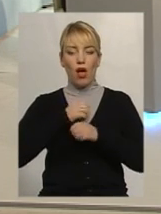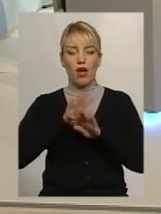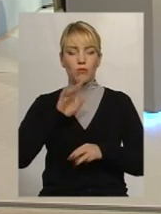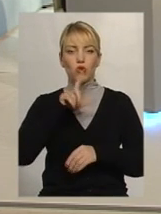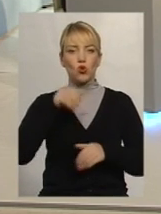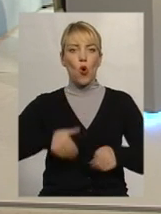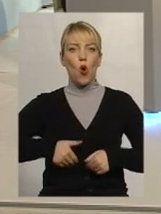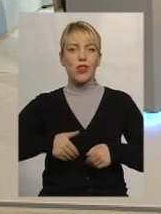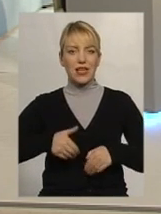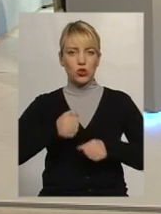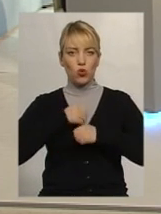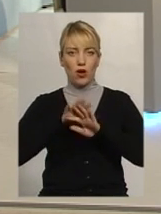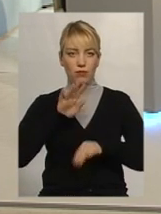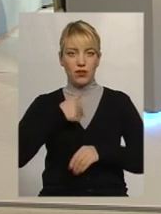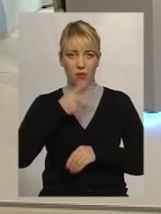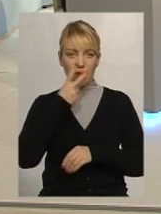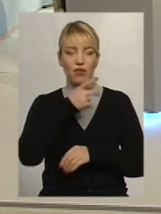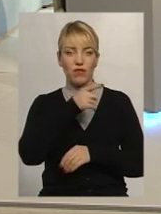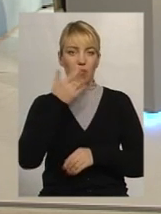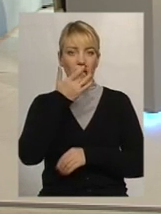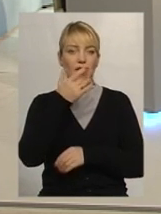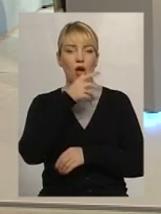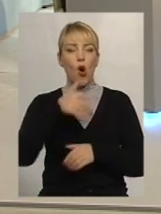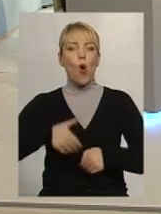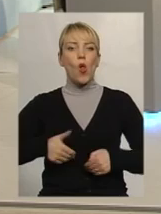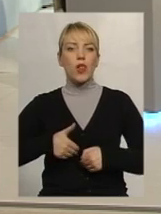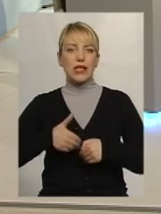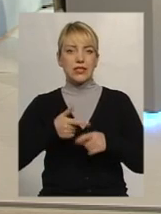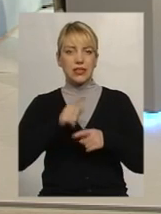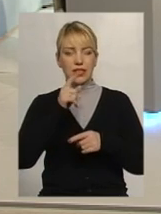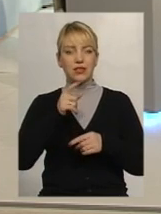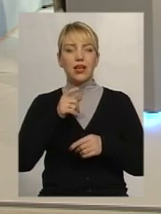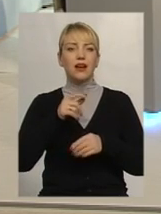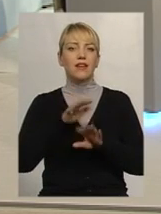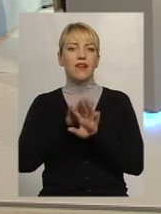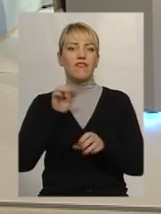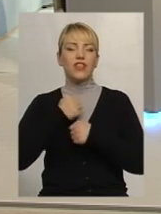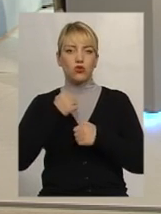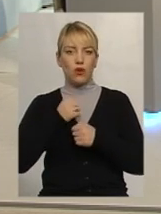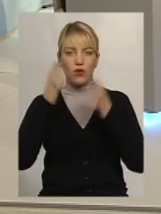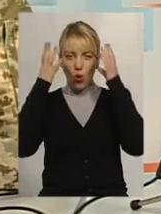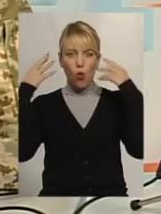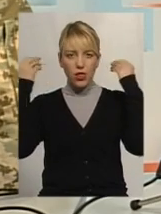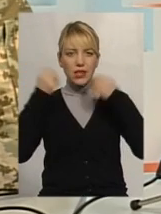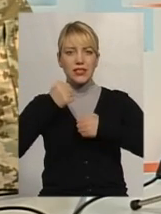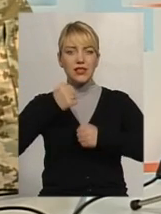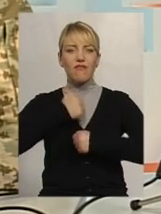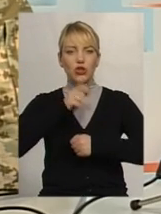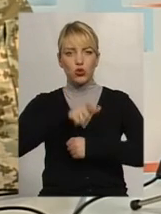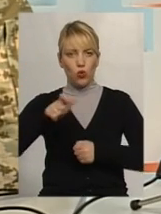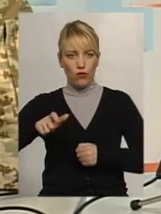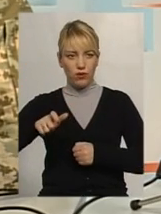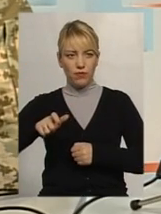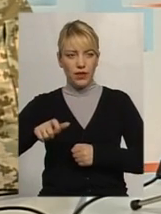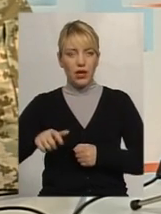Я в Голландії бачив військових голландських. Ви знаєте, і чим відрізняється наші армії? Голландські військові в